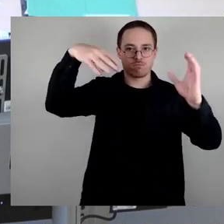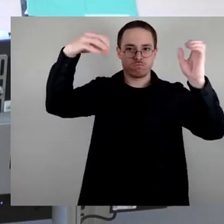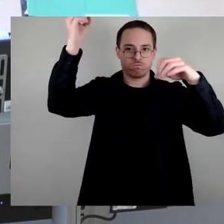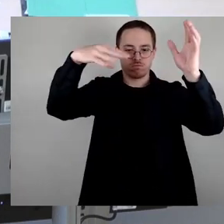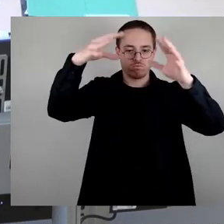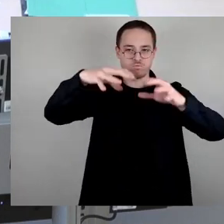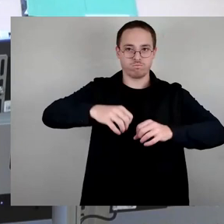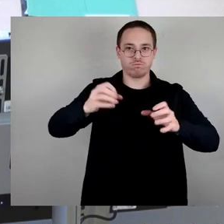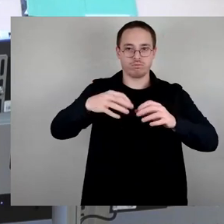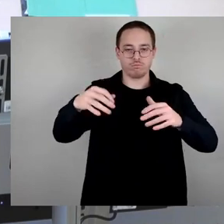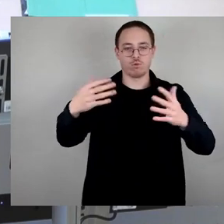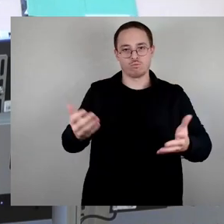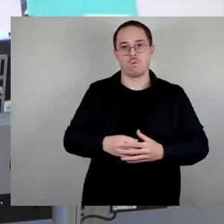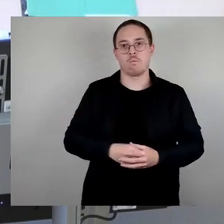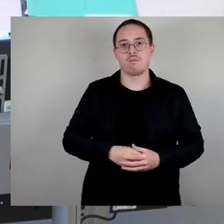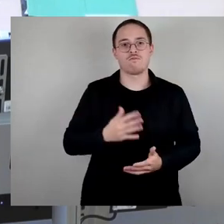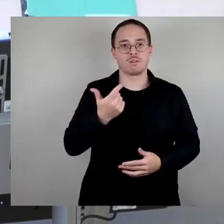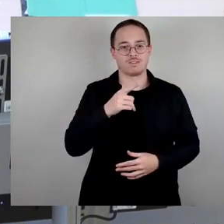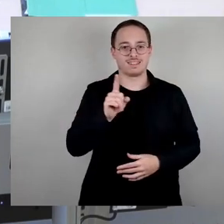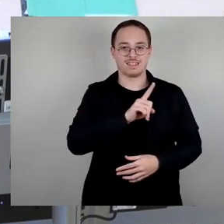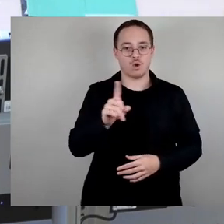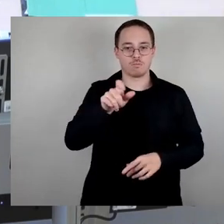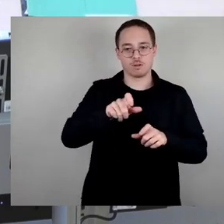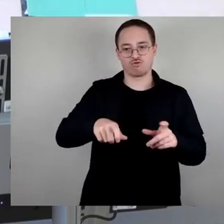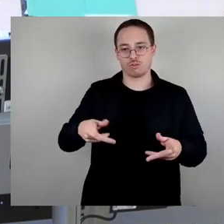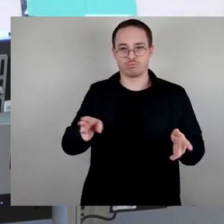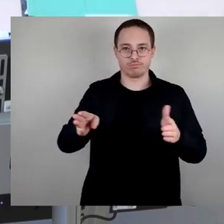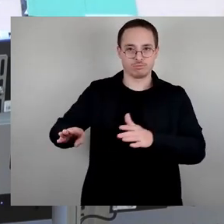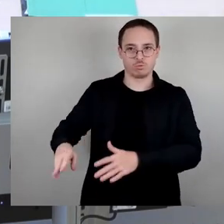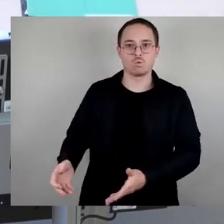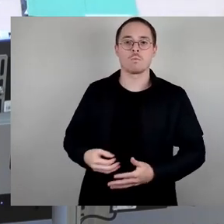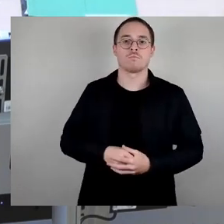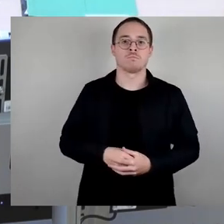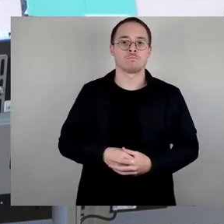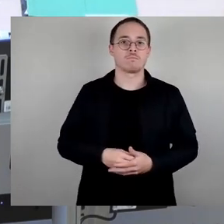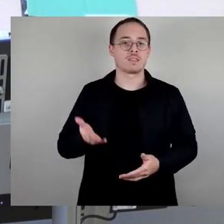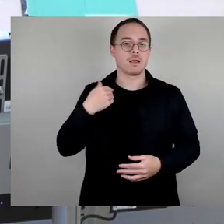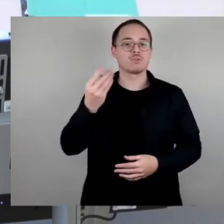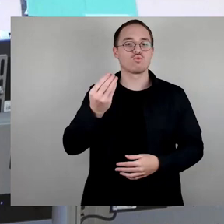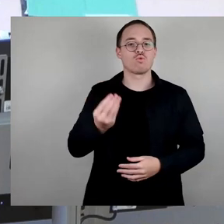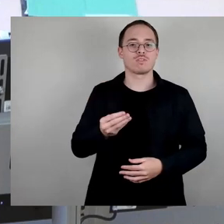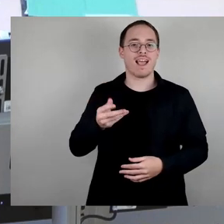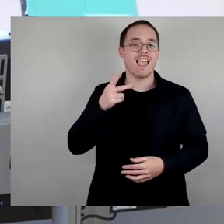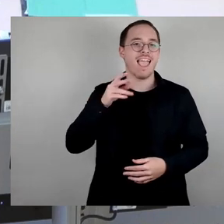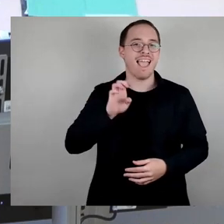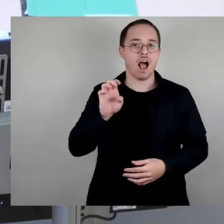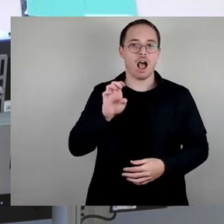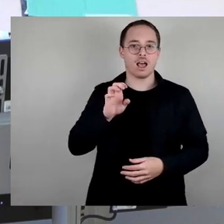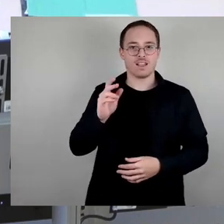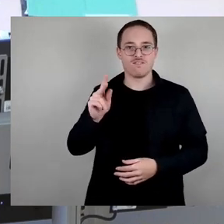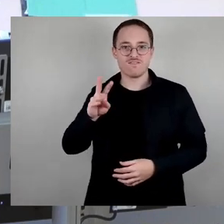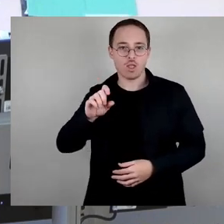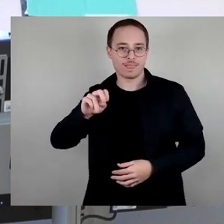Der Künstler Einhard Krotegut hat 2005 zum 60. Jahrestag des Gedenken eine metallene